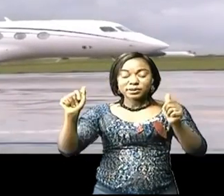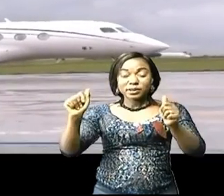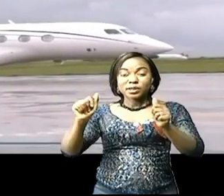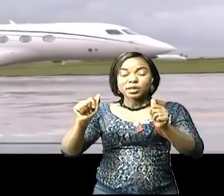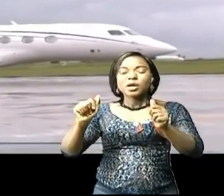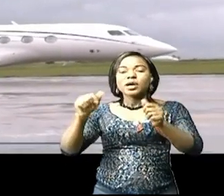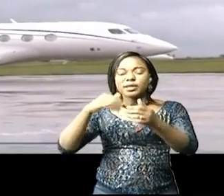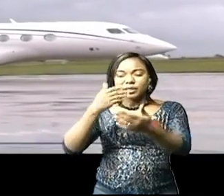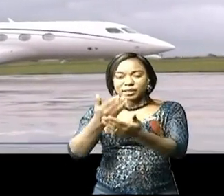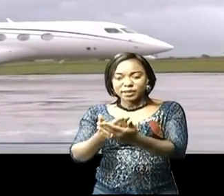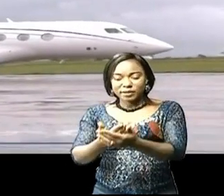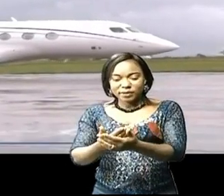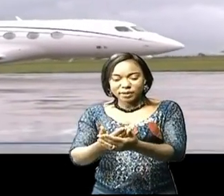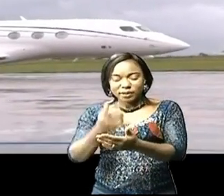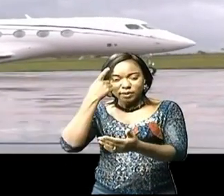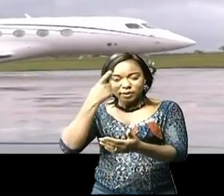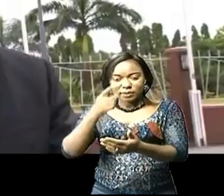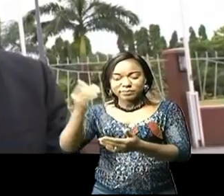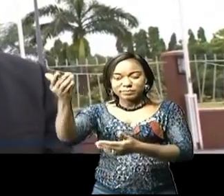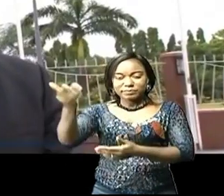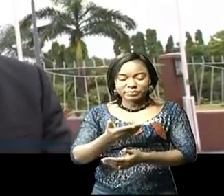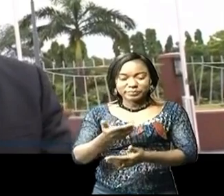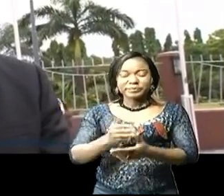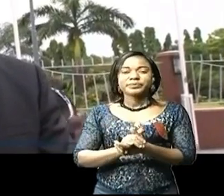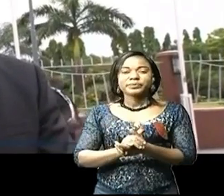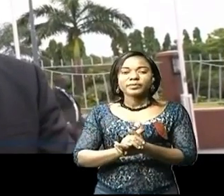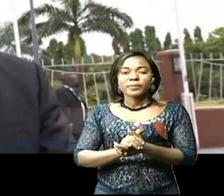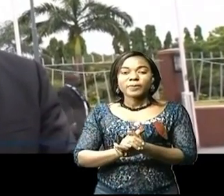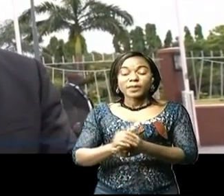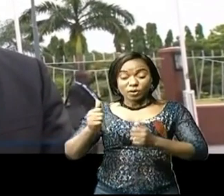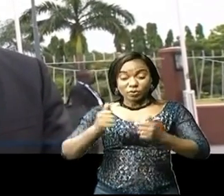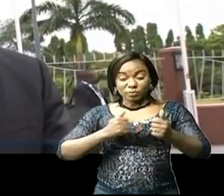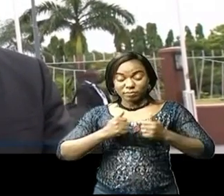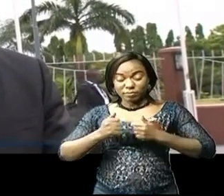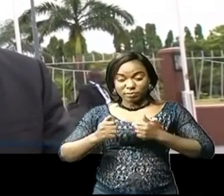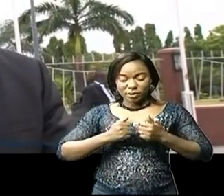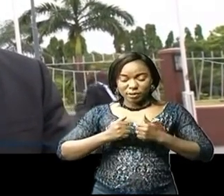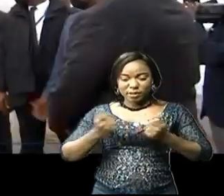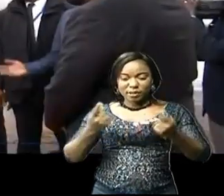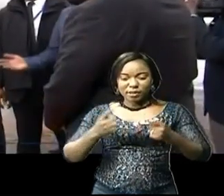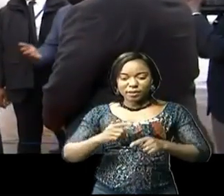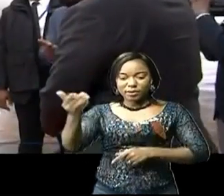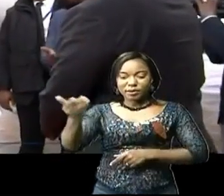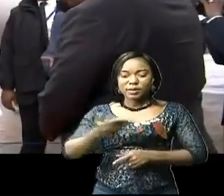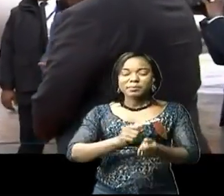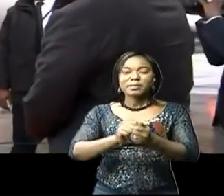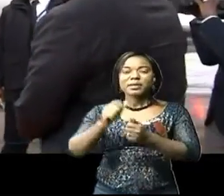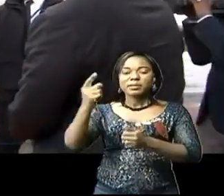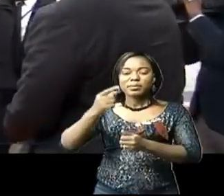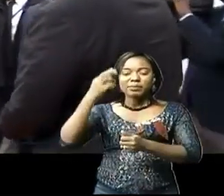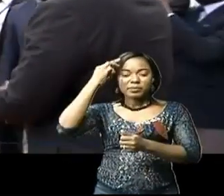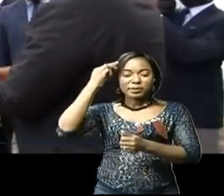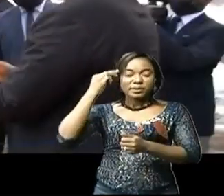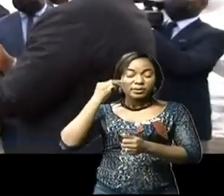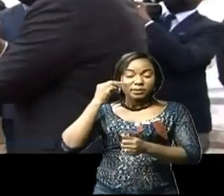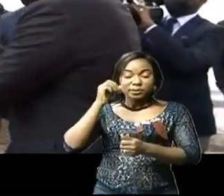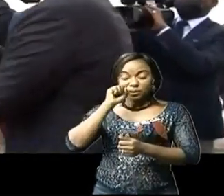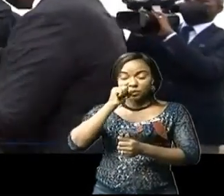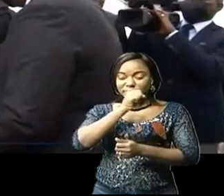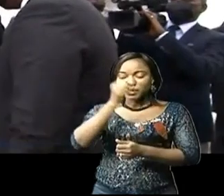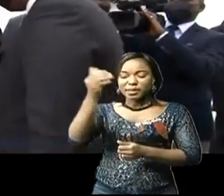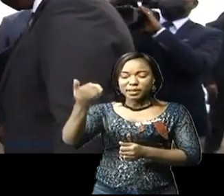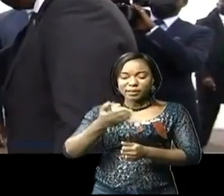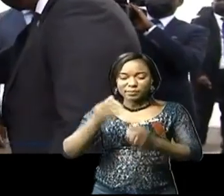posé sur le tarmac de l'aéroport international d'Injili. Il est accueilli à sa descente par le Premier ministre Jean-Michel Samaloukonde,